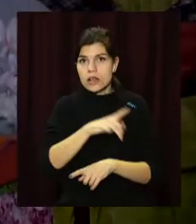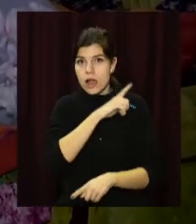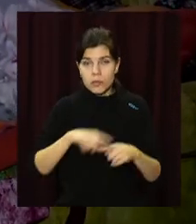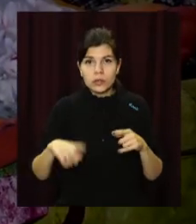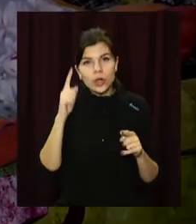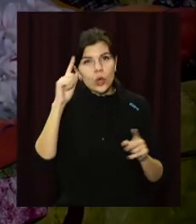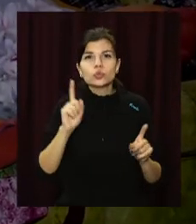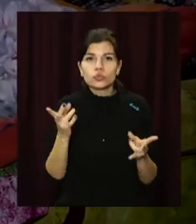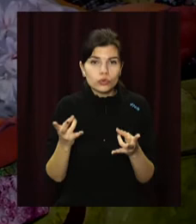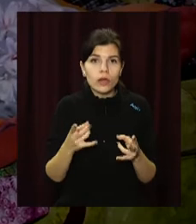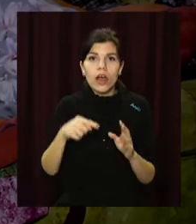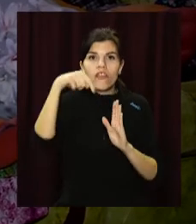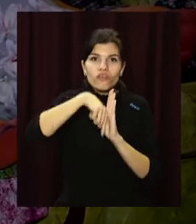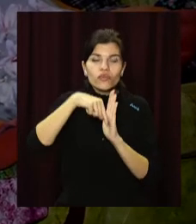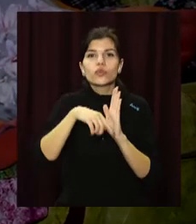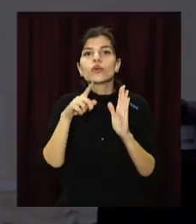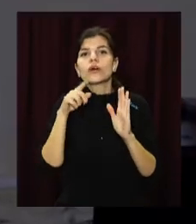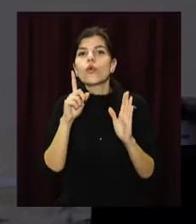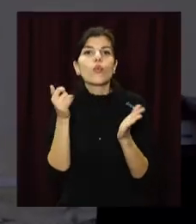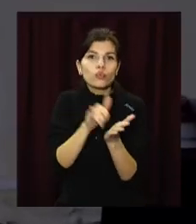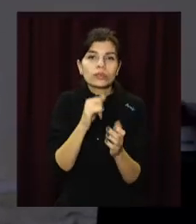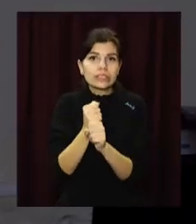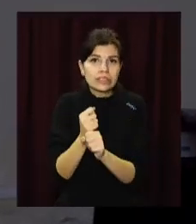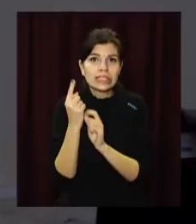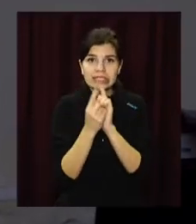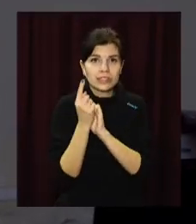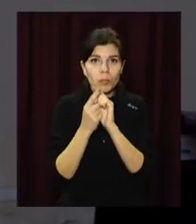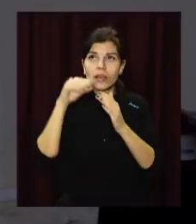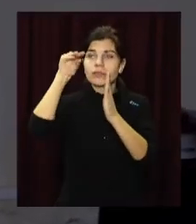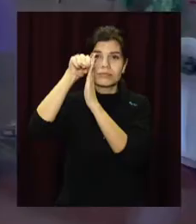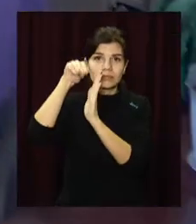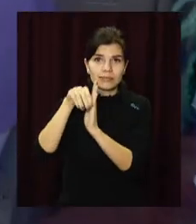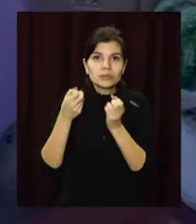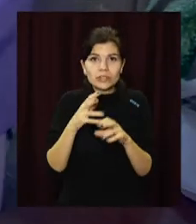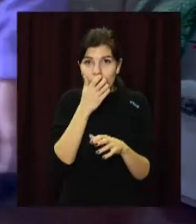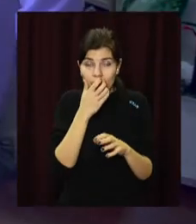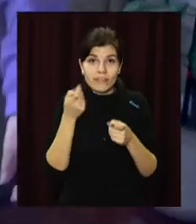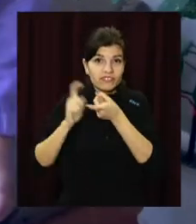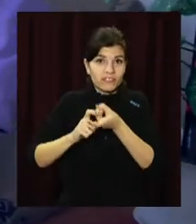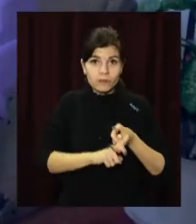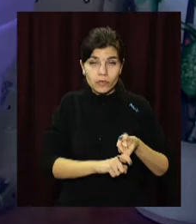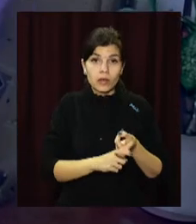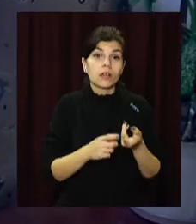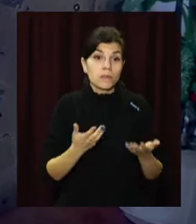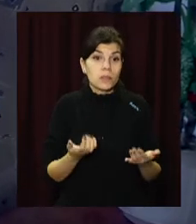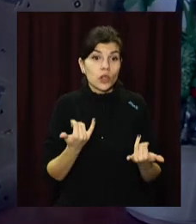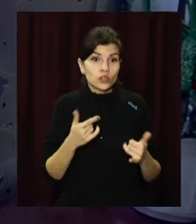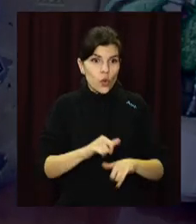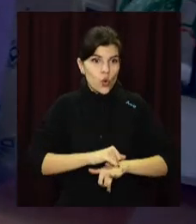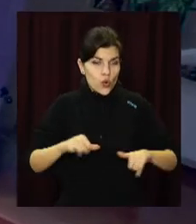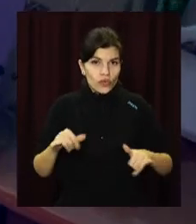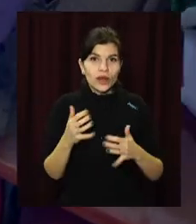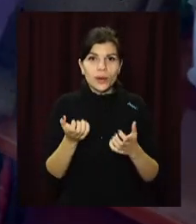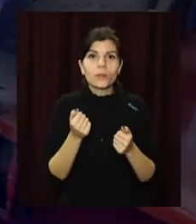модернізували зовнішні та внутрішньобудинкові електромережі, замінили трансформаторні підстанції. Завдяки цьому вдалося збільшити потужність мереж та